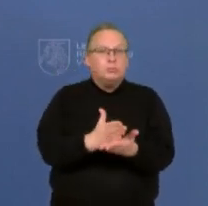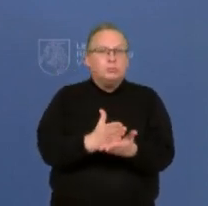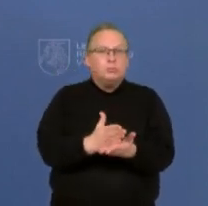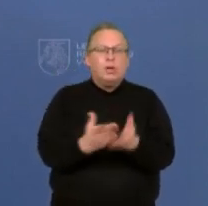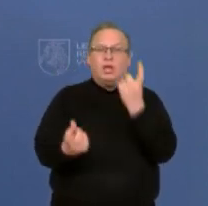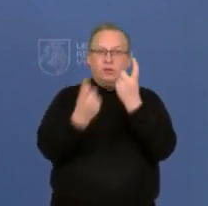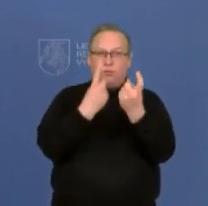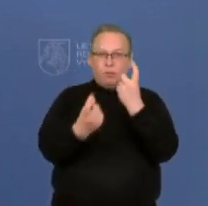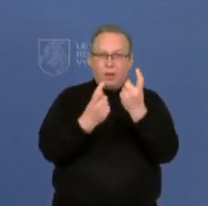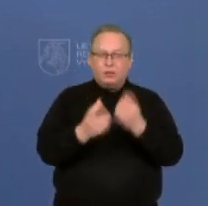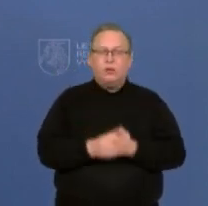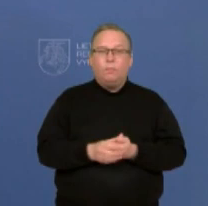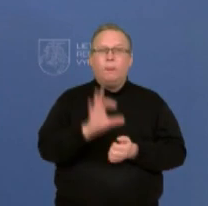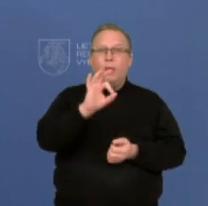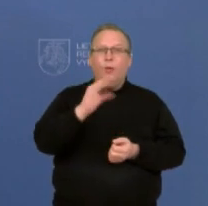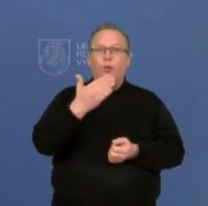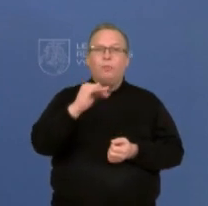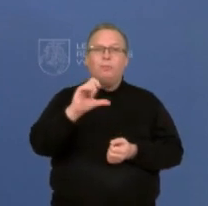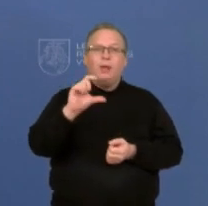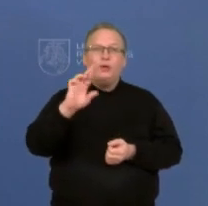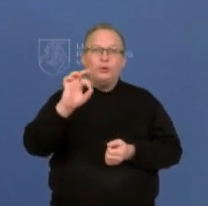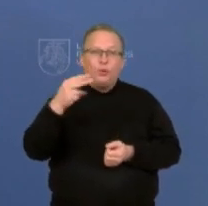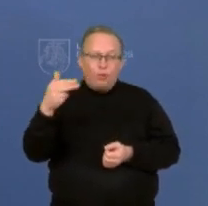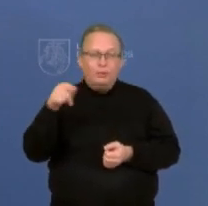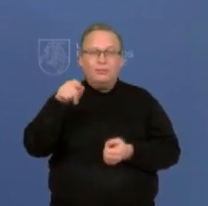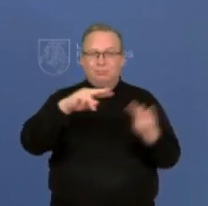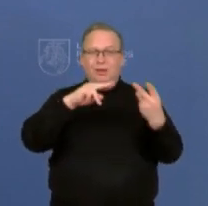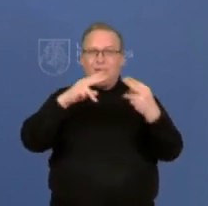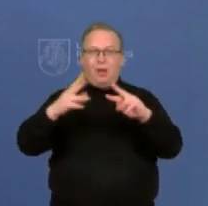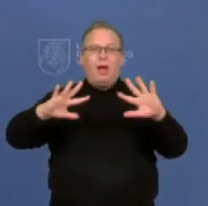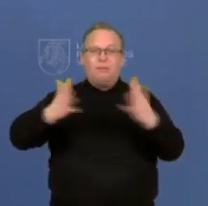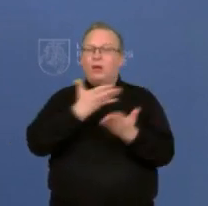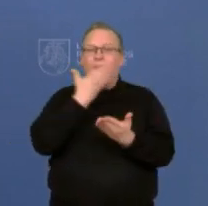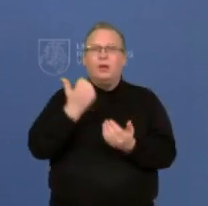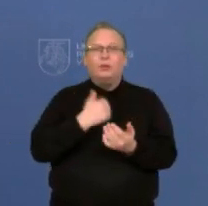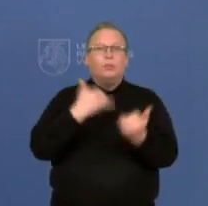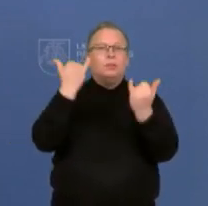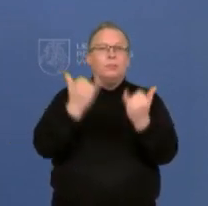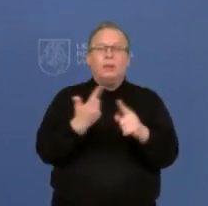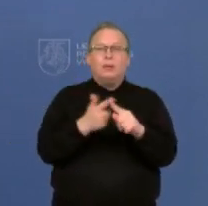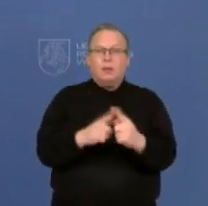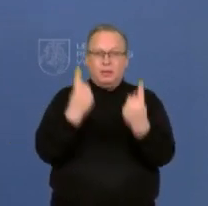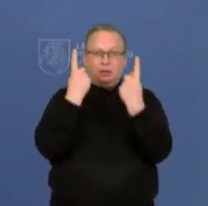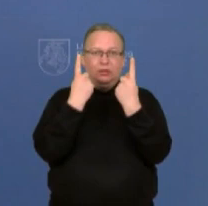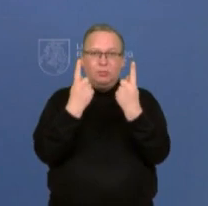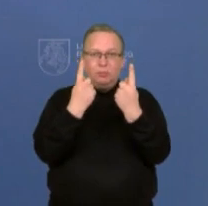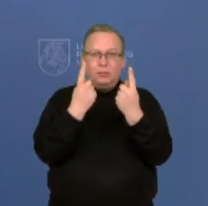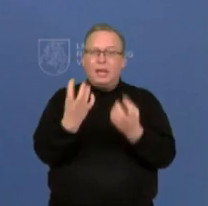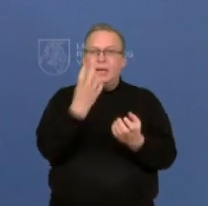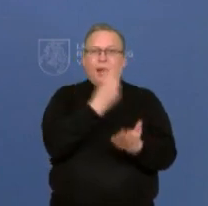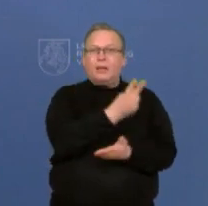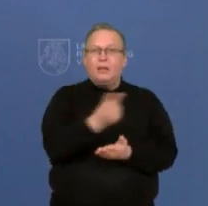omikrono atveju mes neturime dabar spaudimo labai didžiulio reanimacijai.